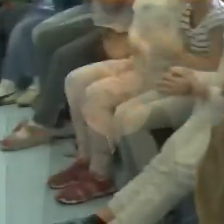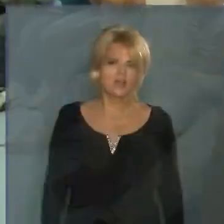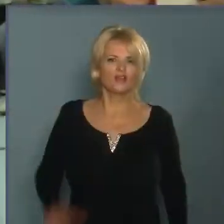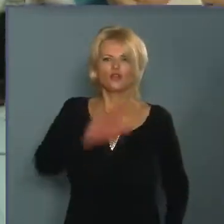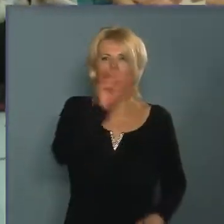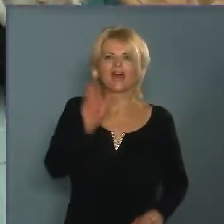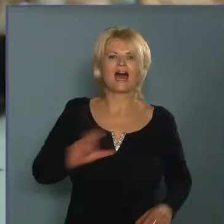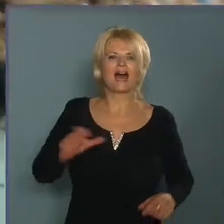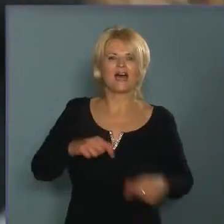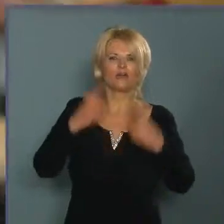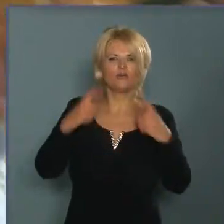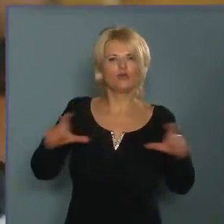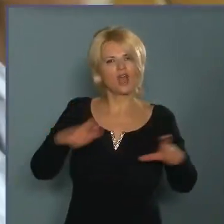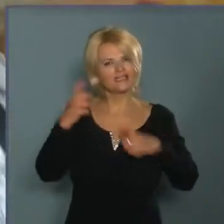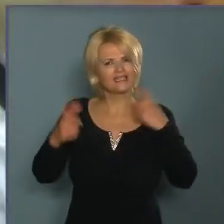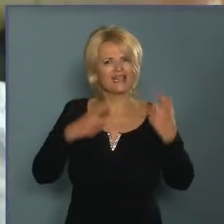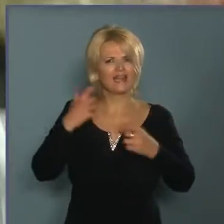A mus水